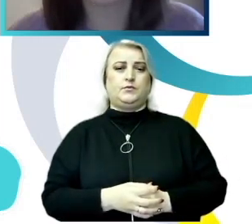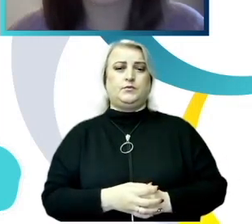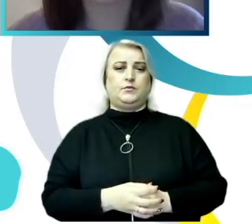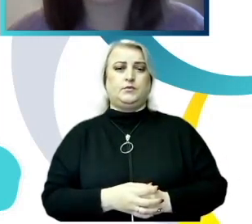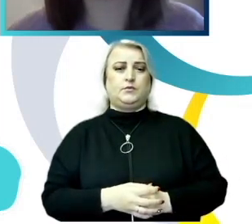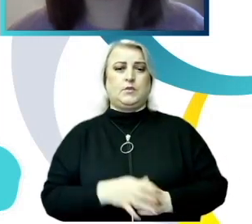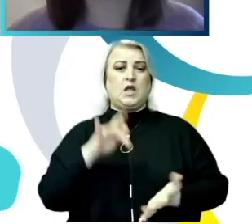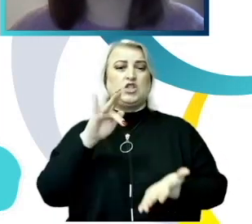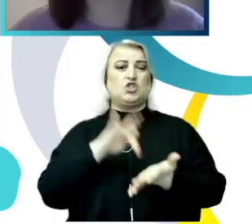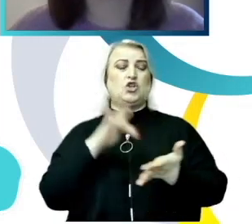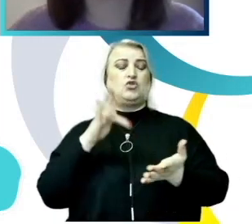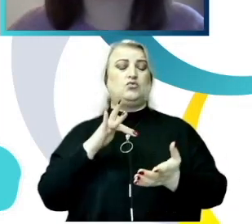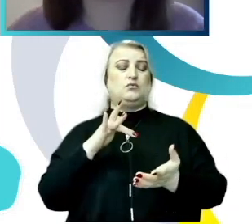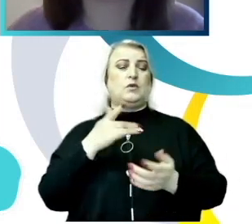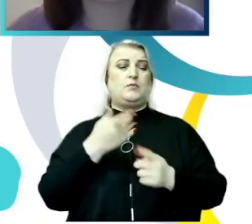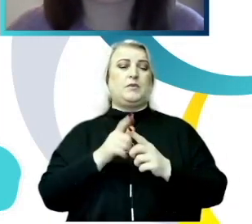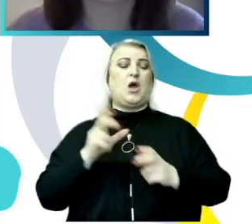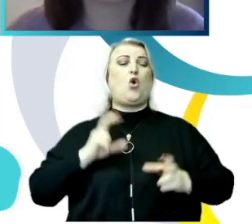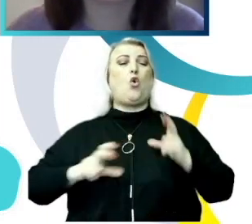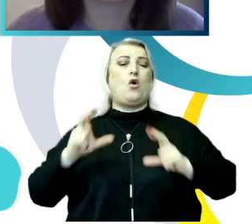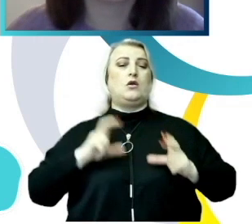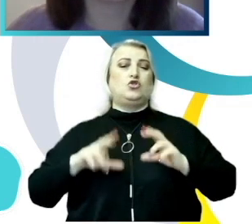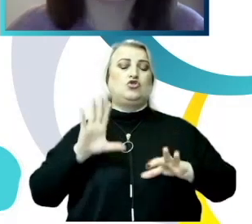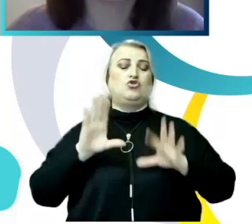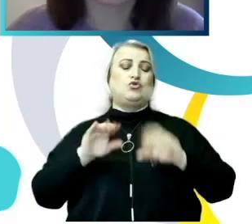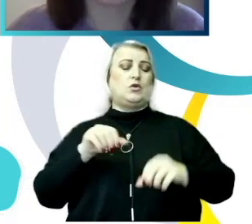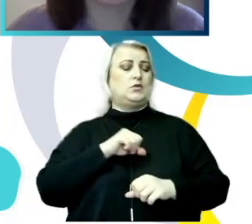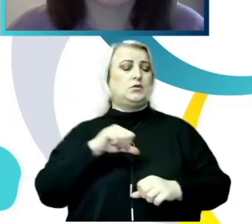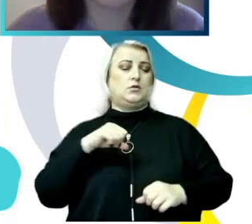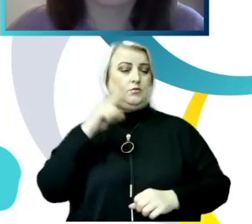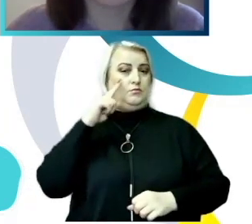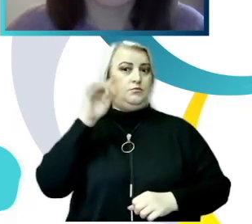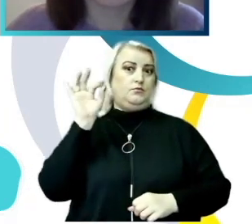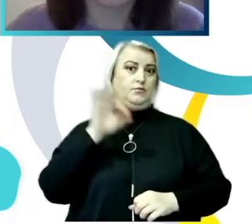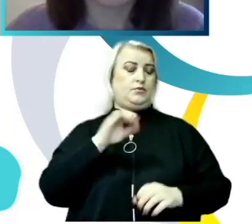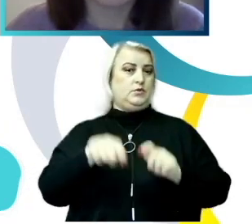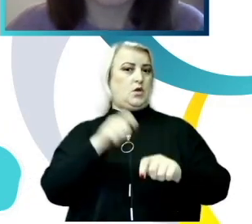se manifestă mai des cazuri specifice de abuz.